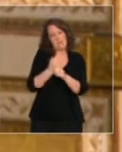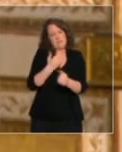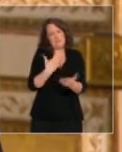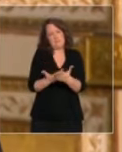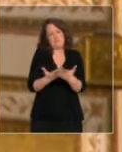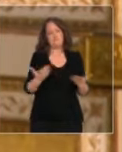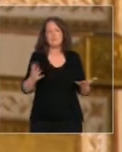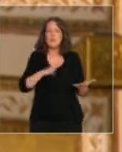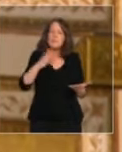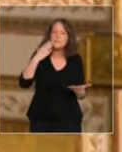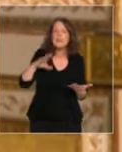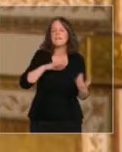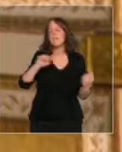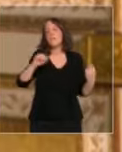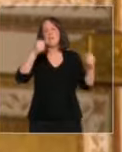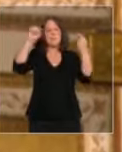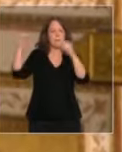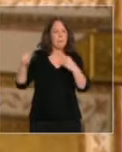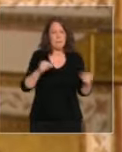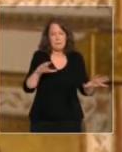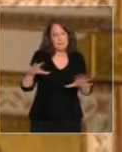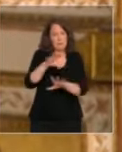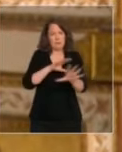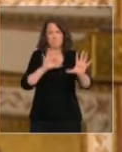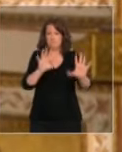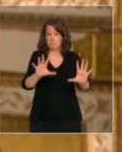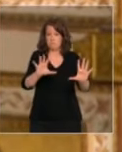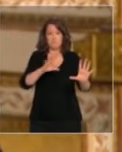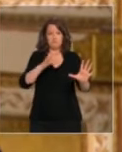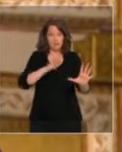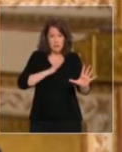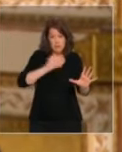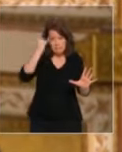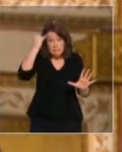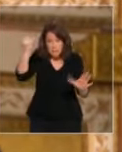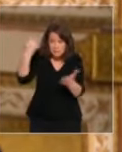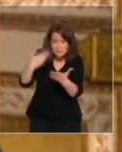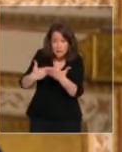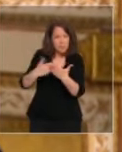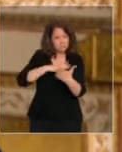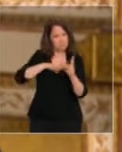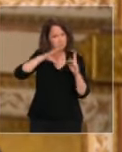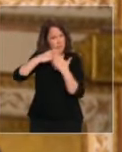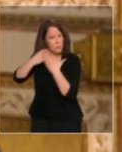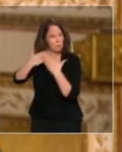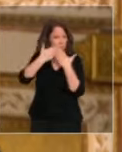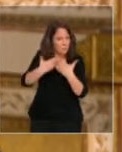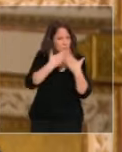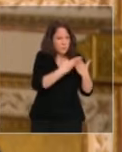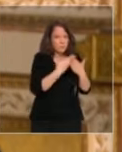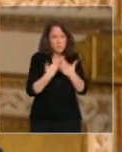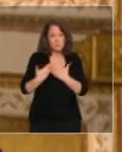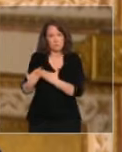débats dans le pays. Toutes les options sont explorées et notre pays est celui qui a engagé